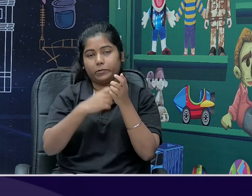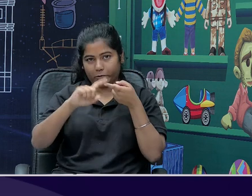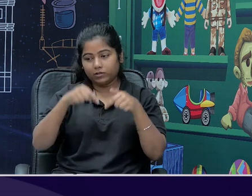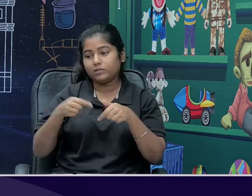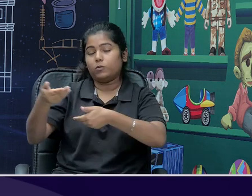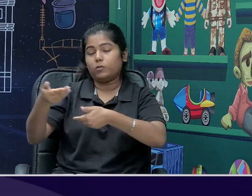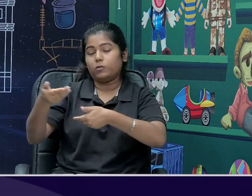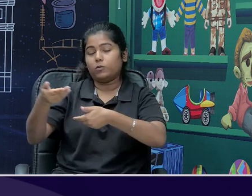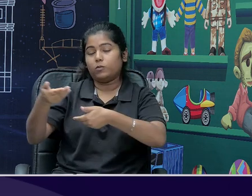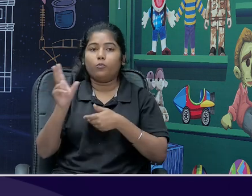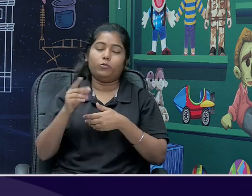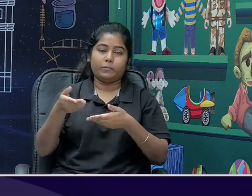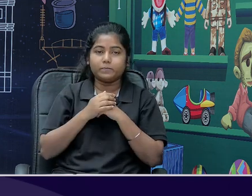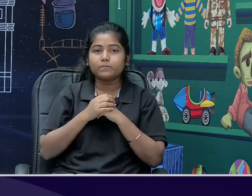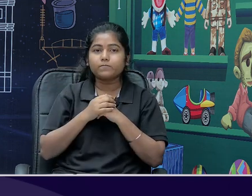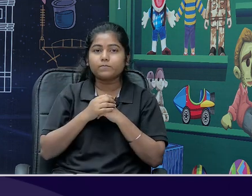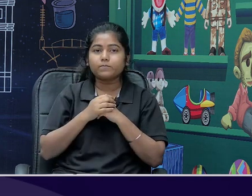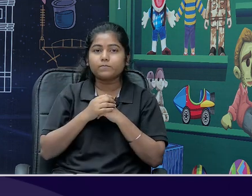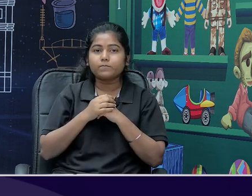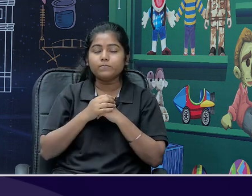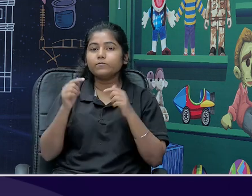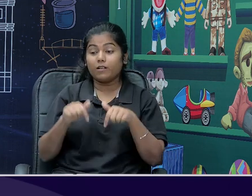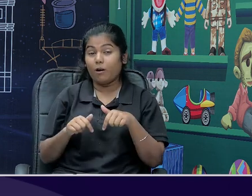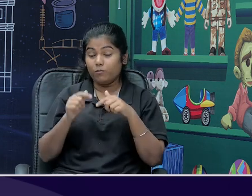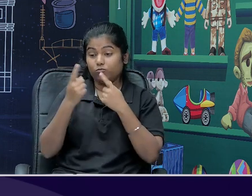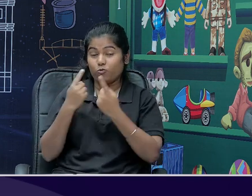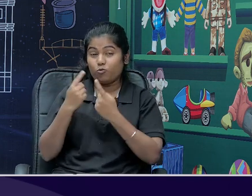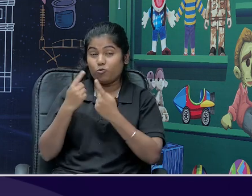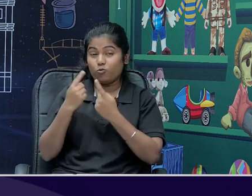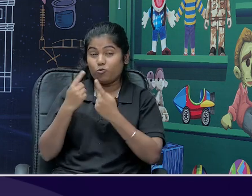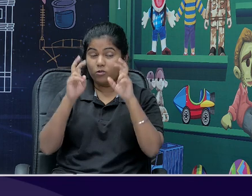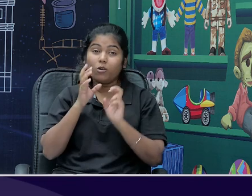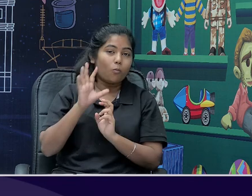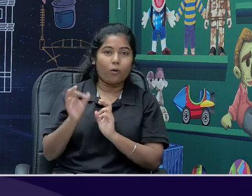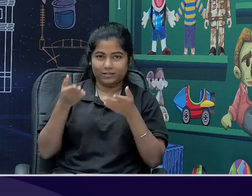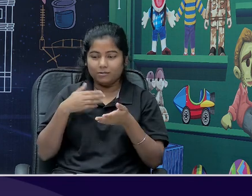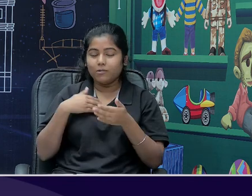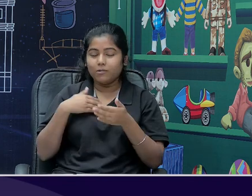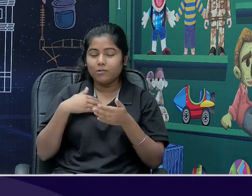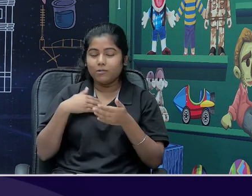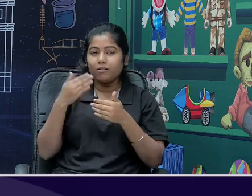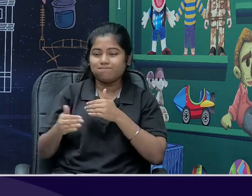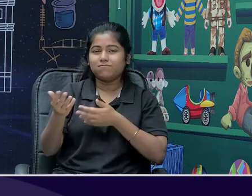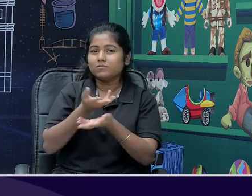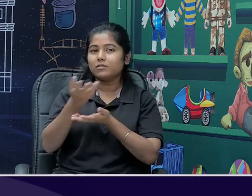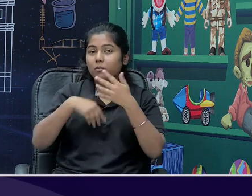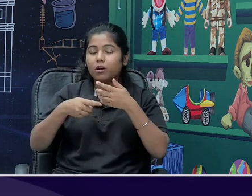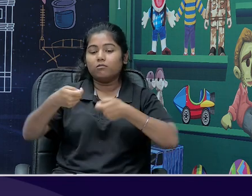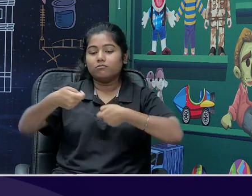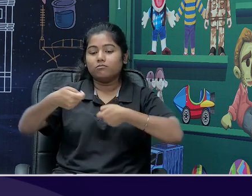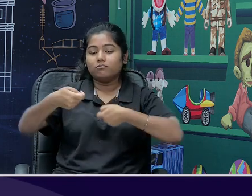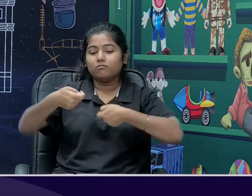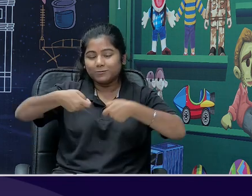you again in this session as we are talking about the very important topic we are you know going to discuss about business of India,